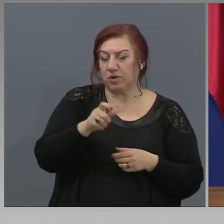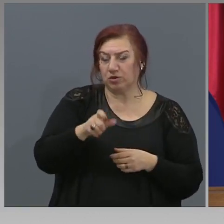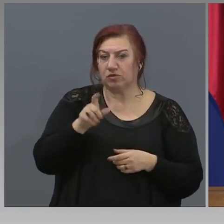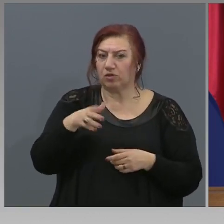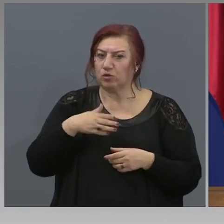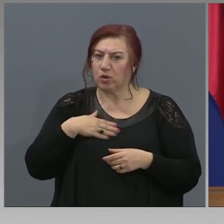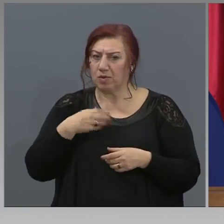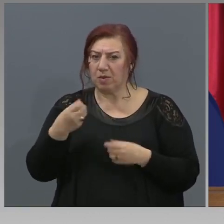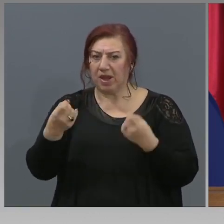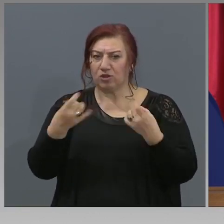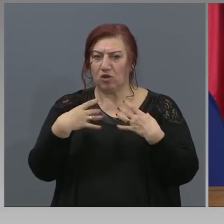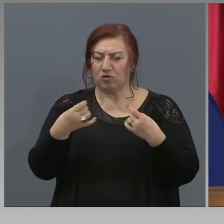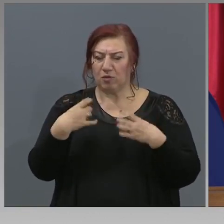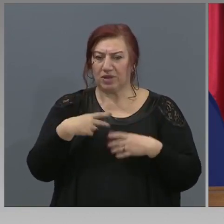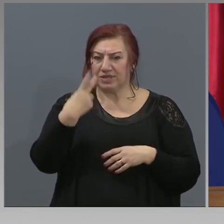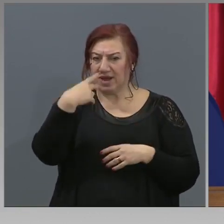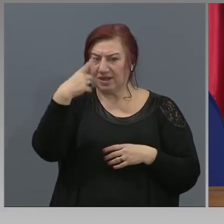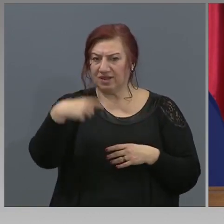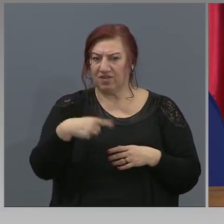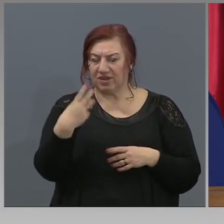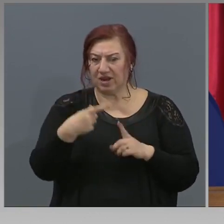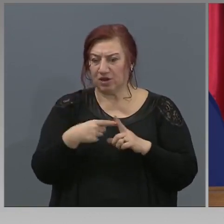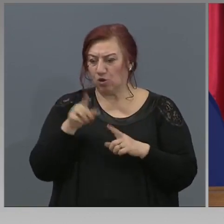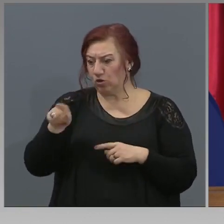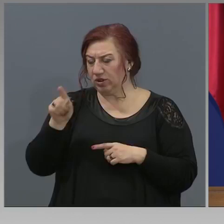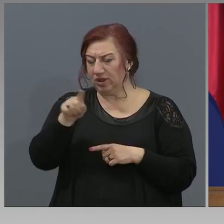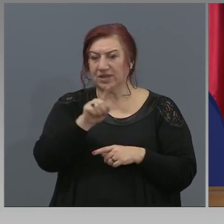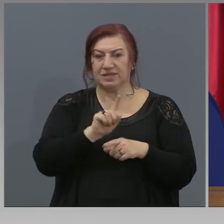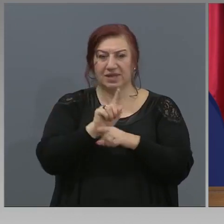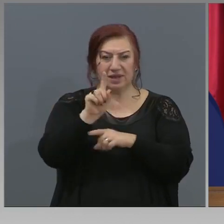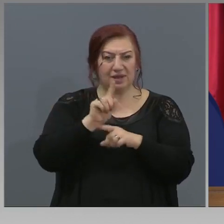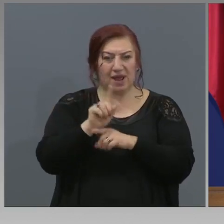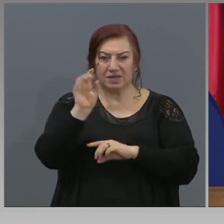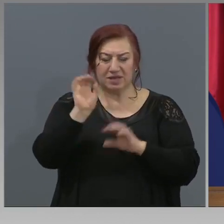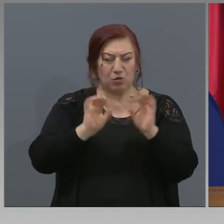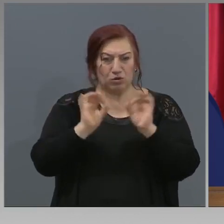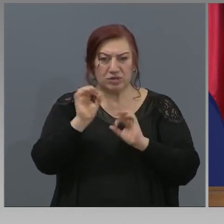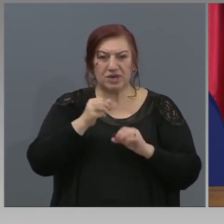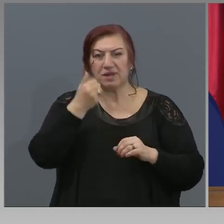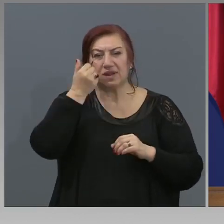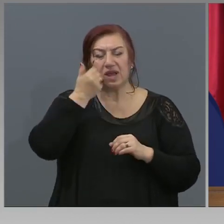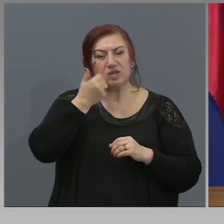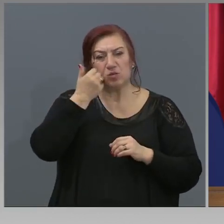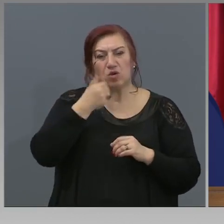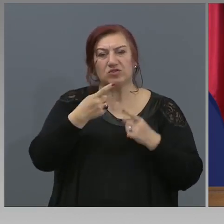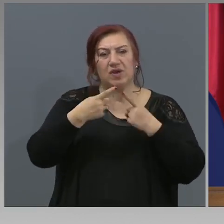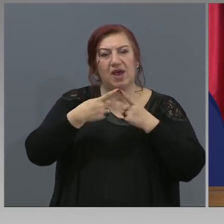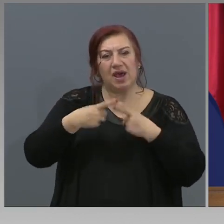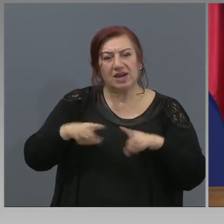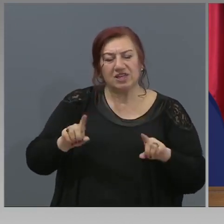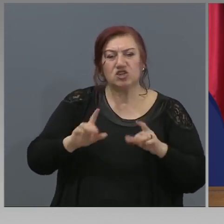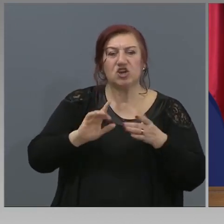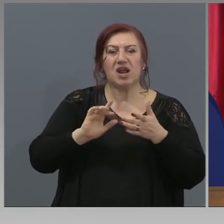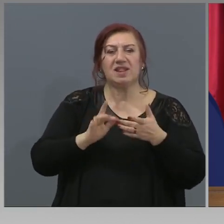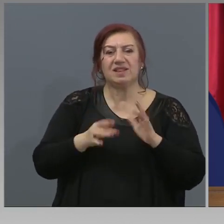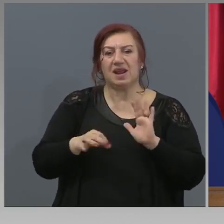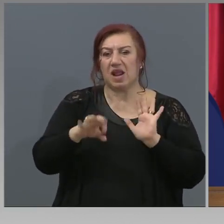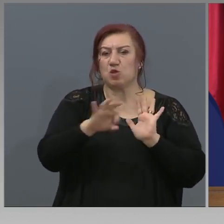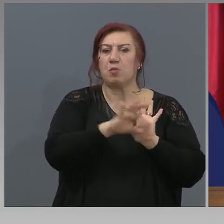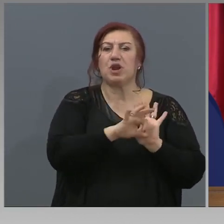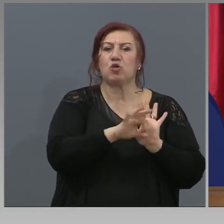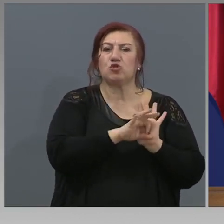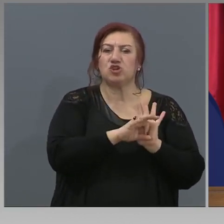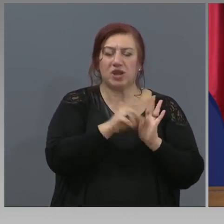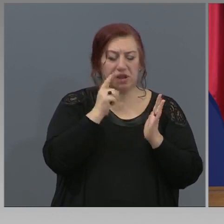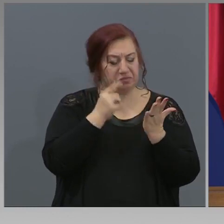проучване, че 2 трети, обикновенно и от тях, тези 11% използват различни интернет приложения, плюс